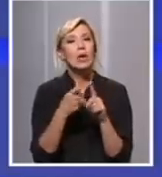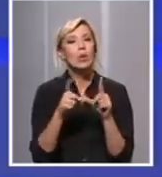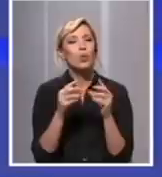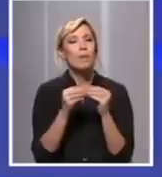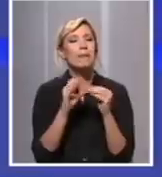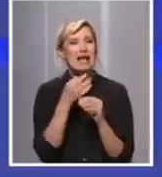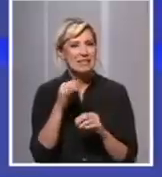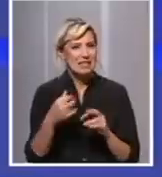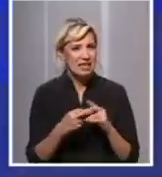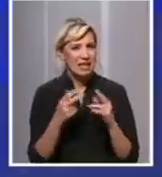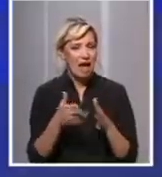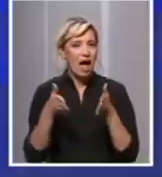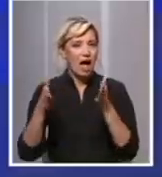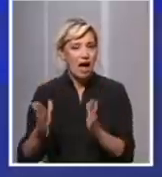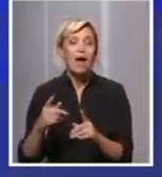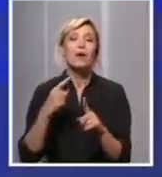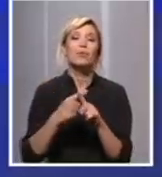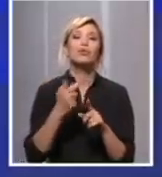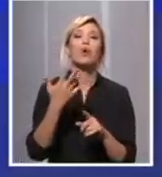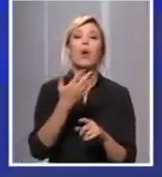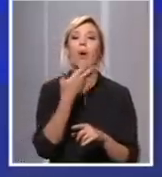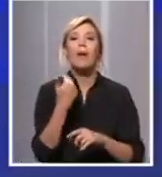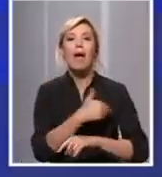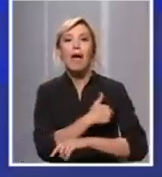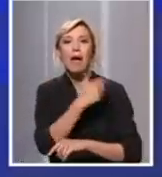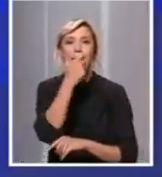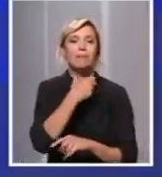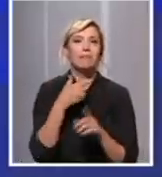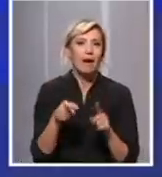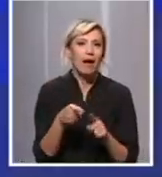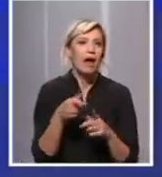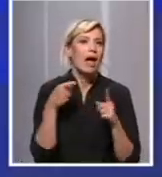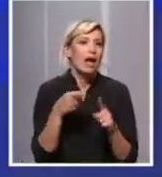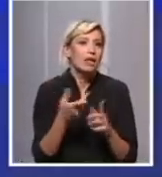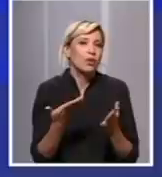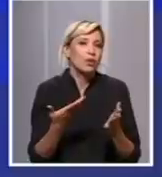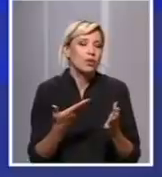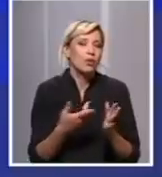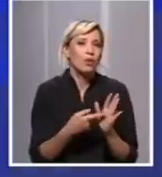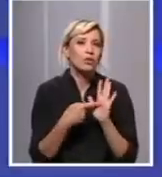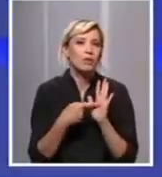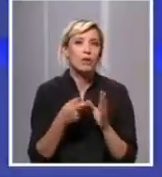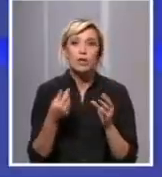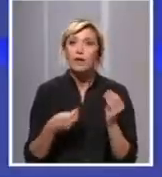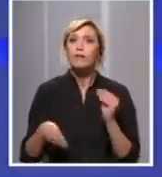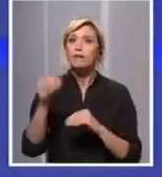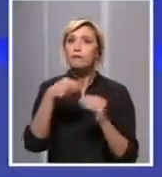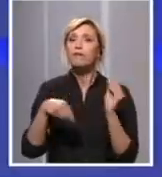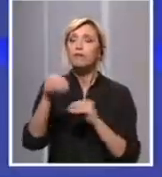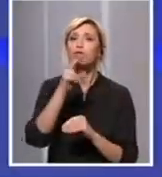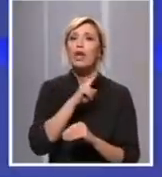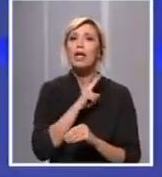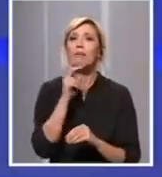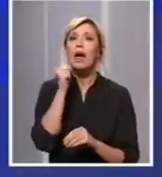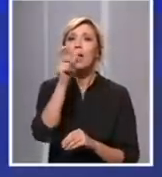asimptomatskih formi bolesti. To su bili i danas sve indirektni pokazitelji. I sve je više ljudi koji nemaju simptome od stvari. To je tačno.